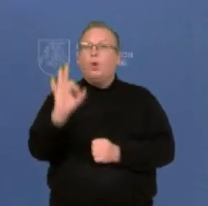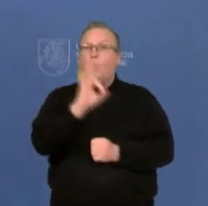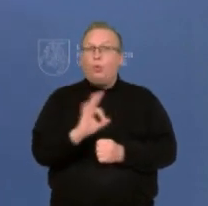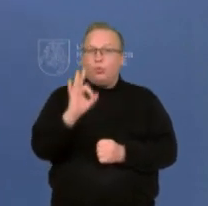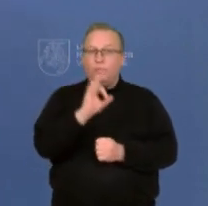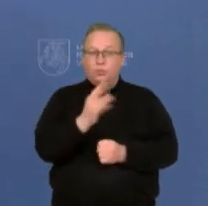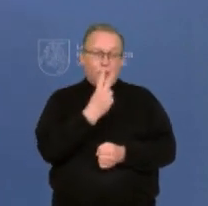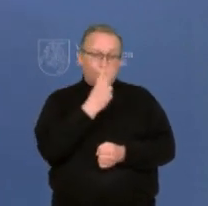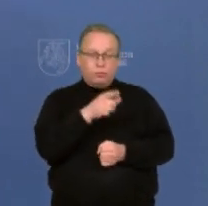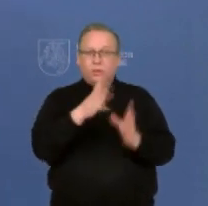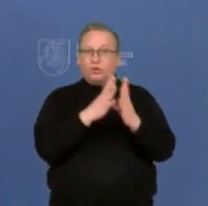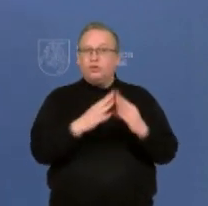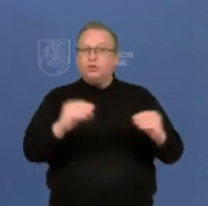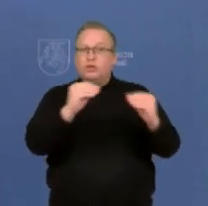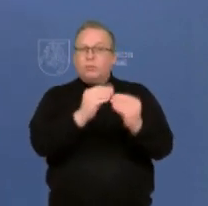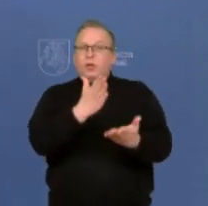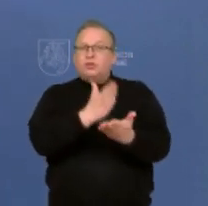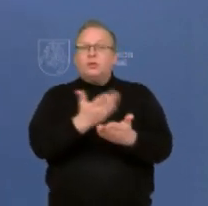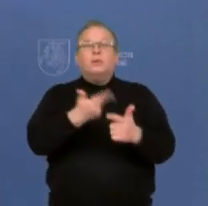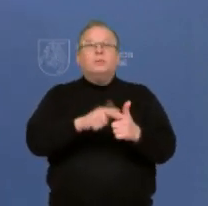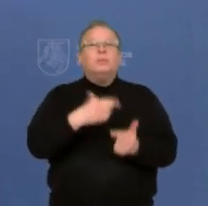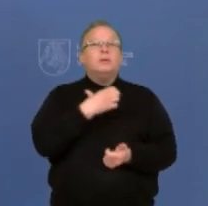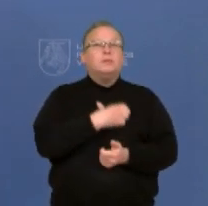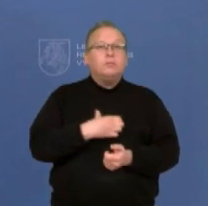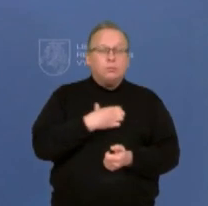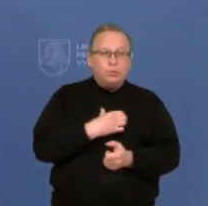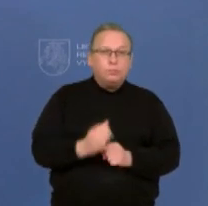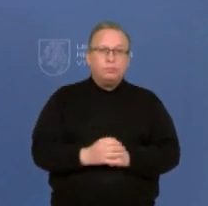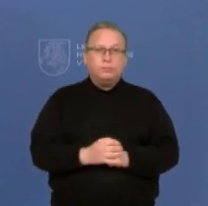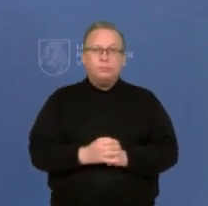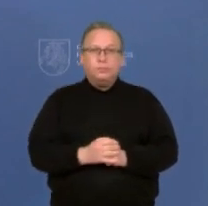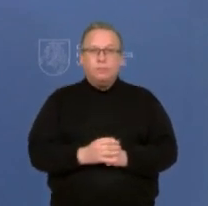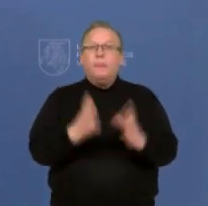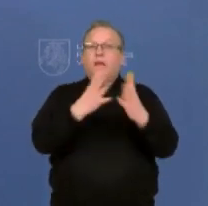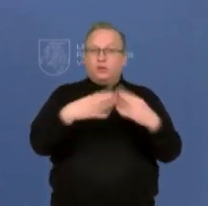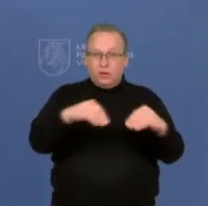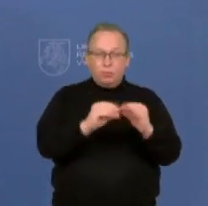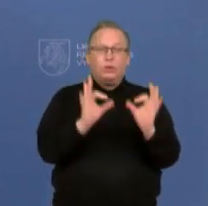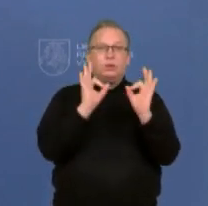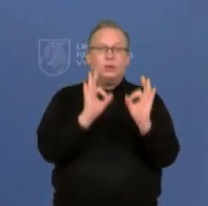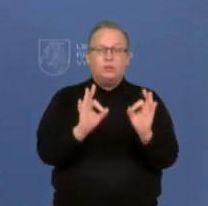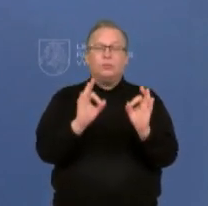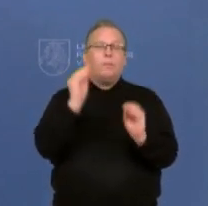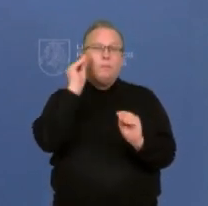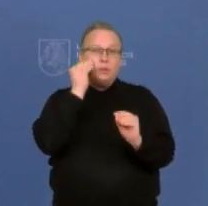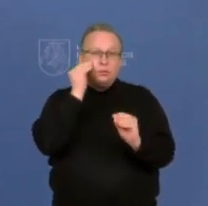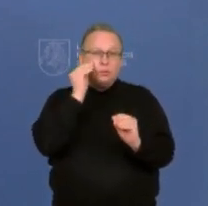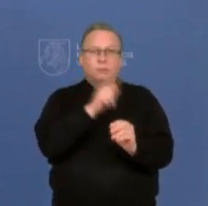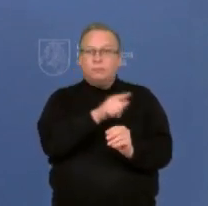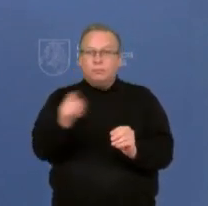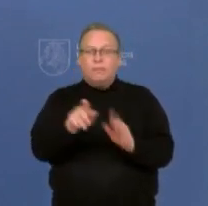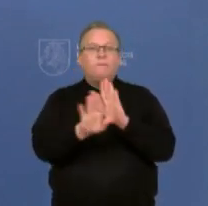šeimą, labai yra šiuo metu svarbu, kad ir šeimos tikrai gali labai pasirūpinti vaikais.